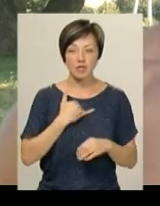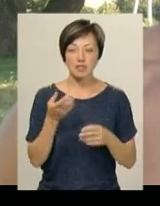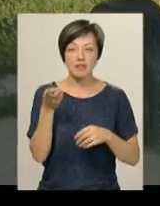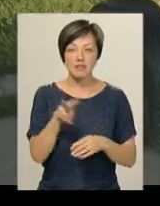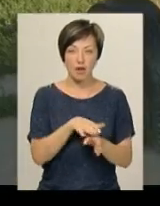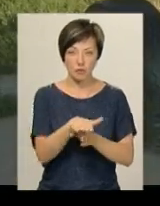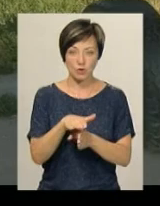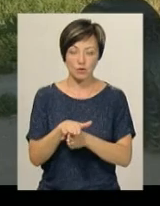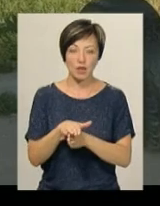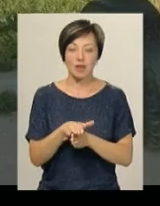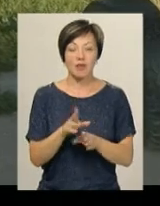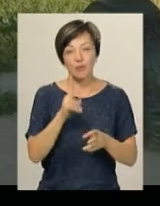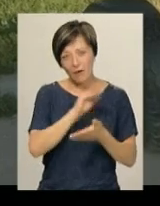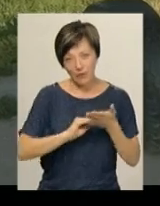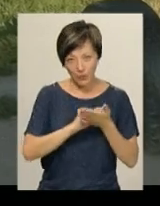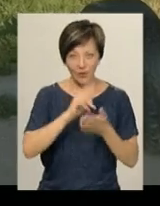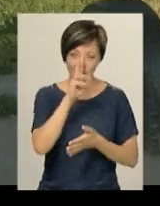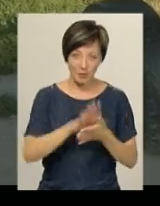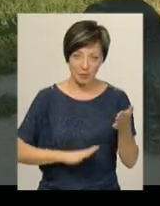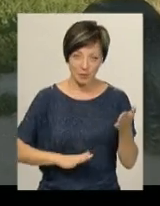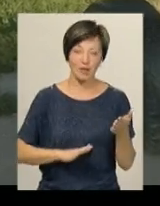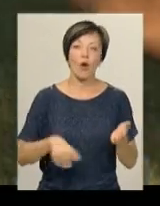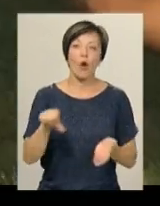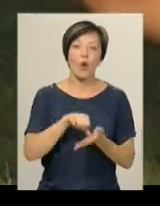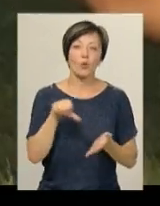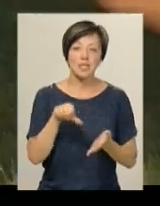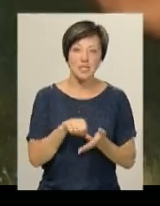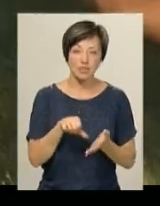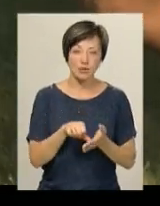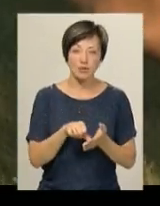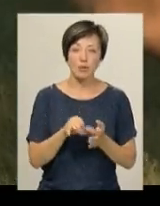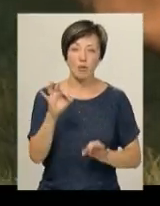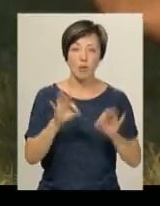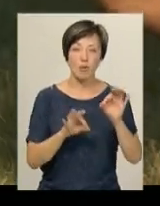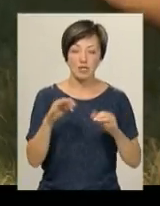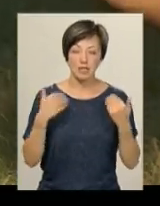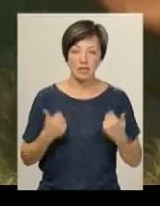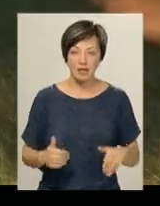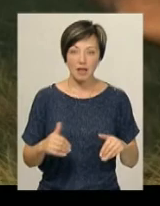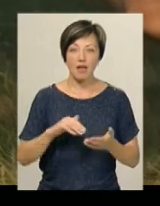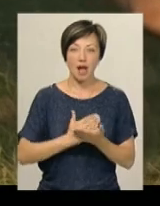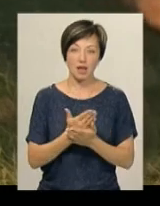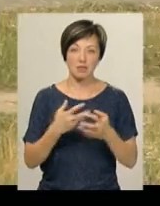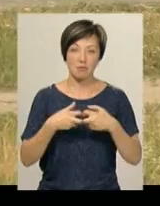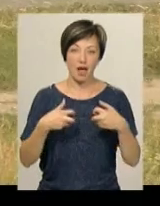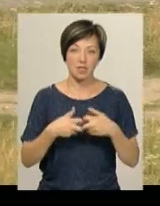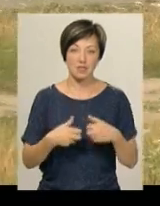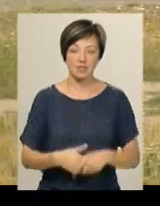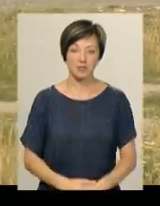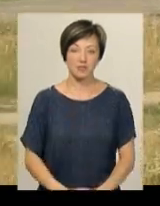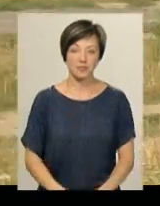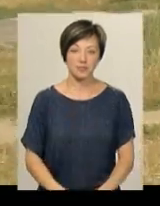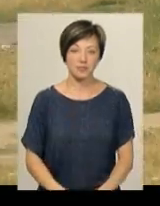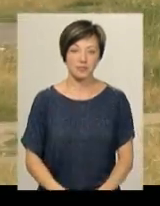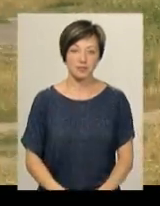абсолютки. Оцінюватимуть учасників змагань, за словами Руслана Сідлецького, пропорції тіла та якість м'язів. Ярослава Антошевська,